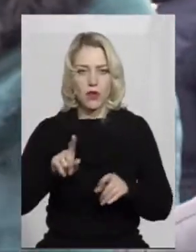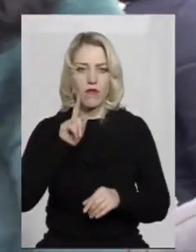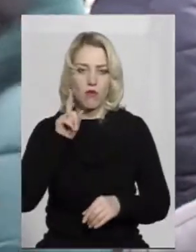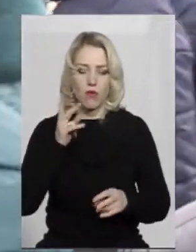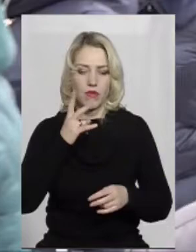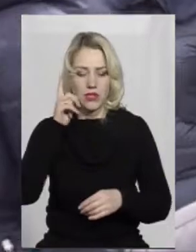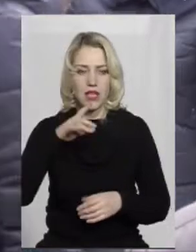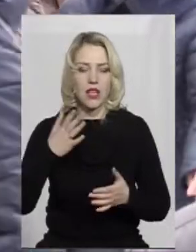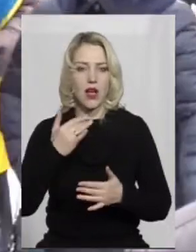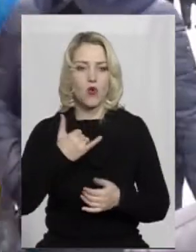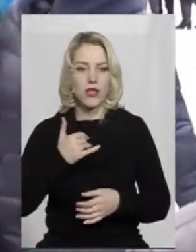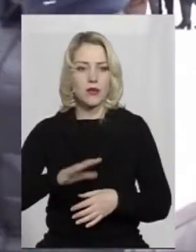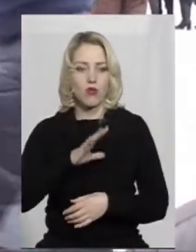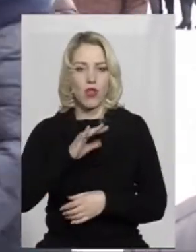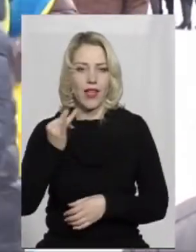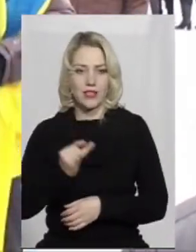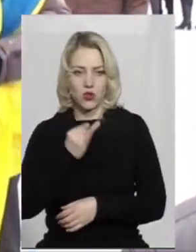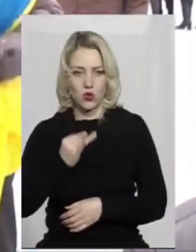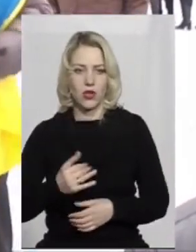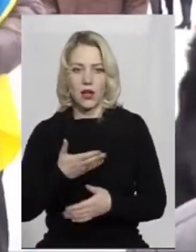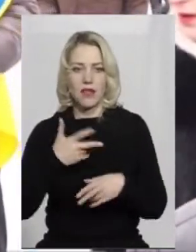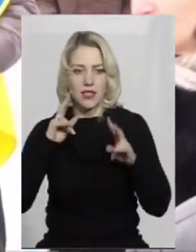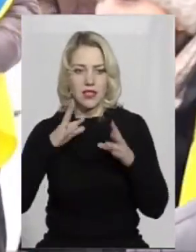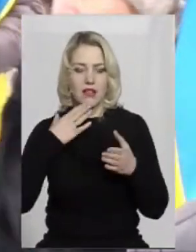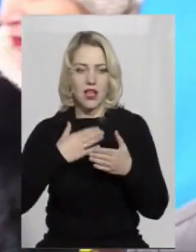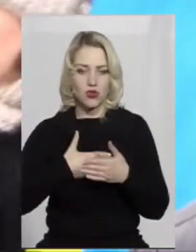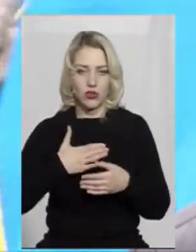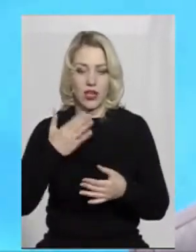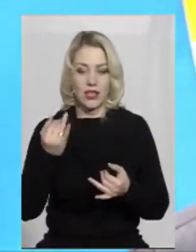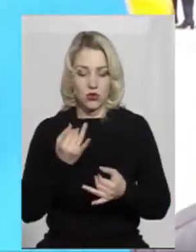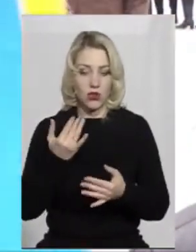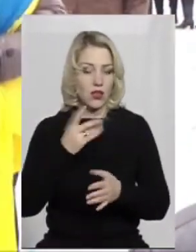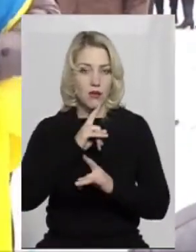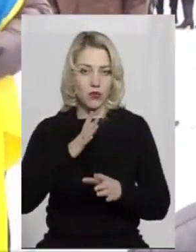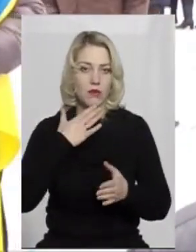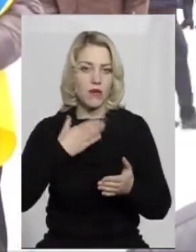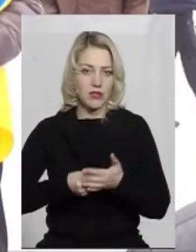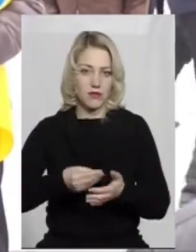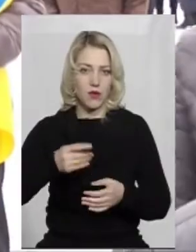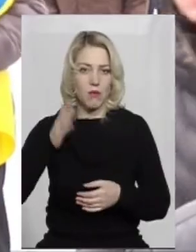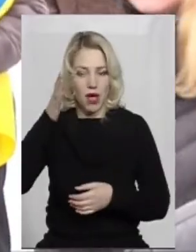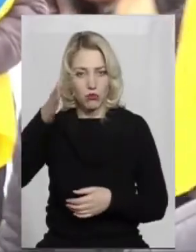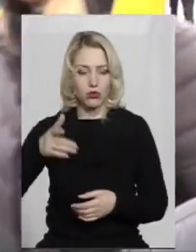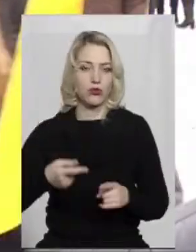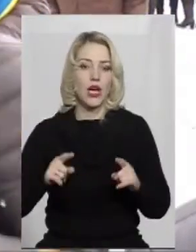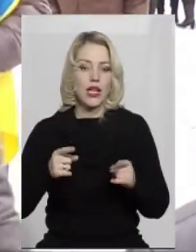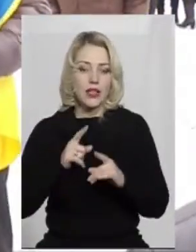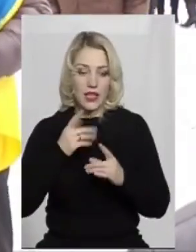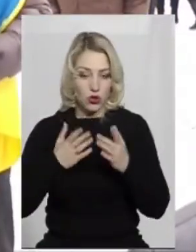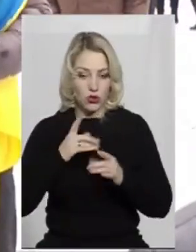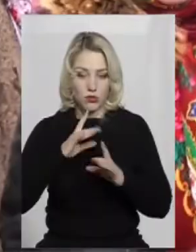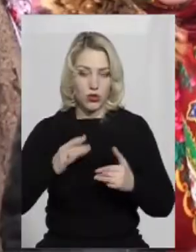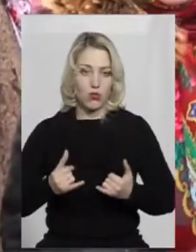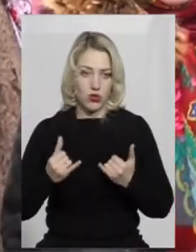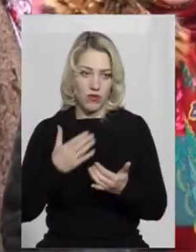була в нас історія. Ми не знаємо нашу історію, то ми не будемо мати майбутнє, якщо ми будемо знати історії з нашої і не будемо їх